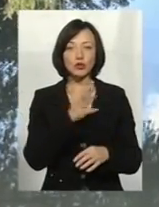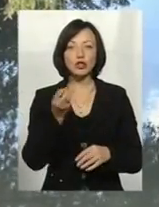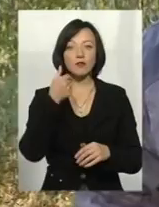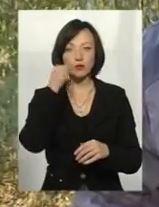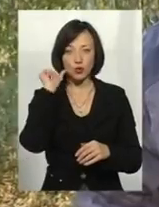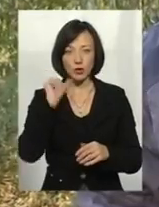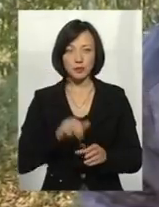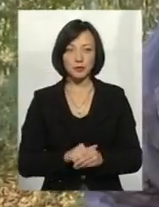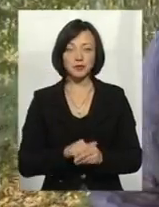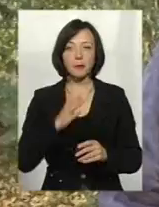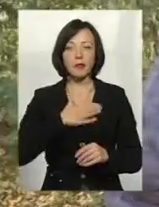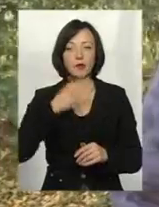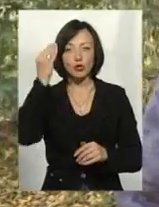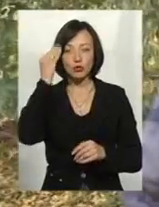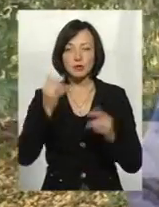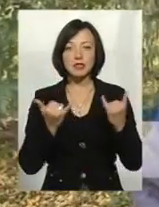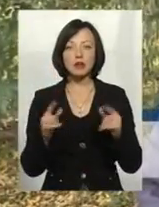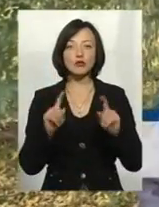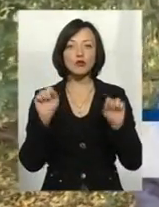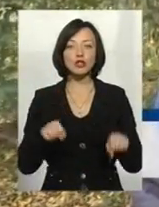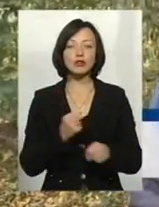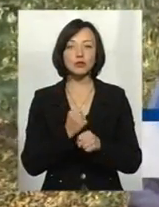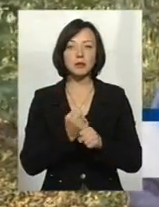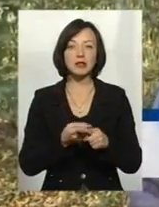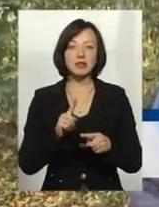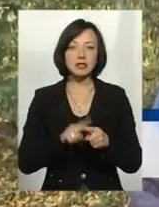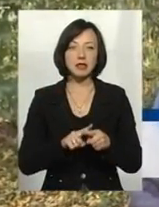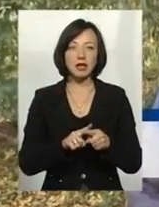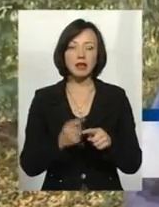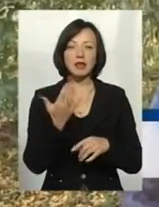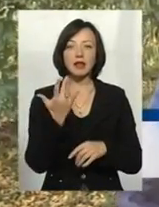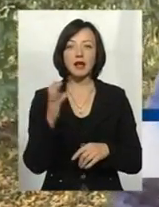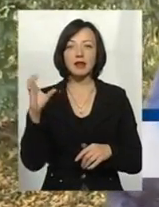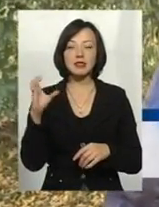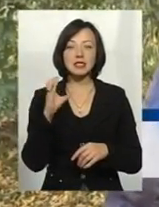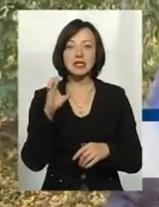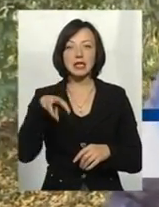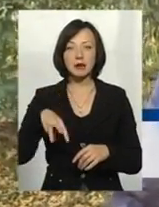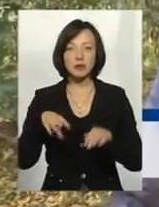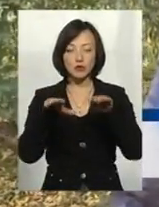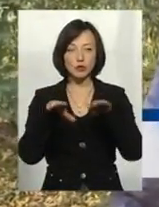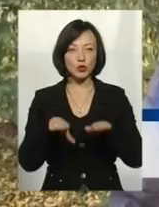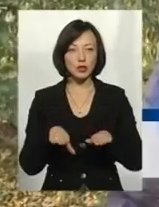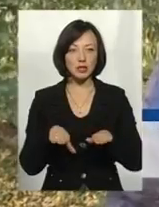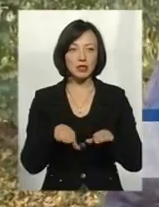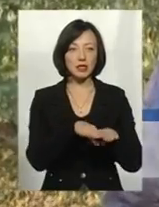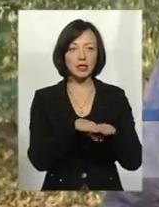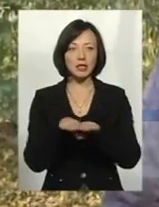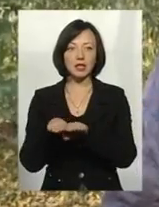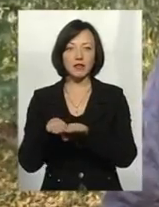вчора. Моя думка зараз, що можна зробити, це на пару сантиметрів спустити рівень